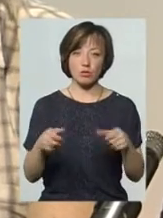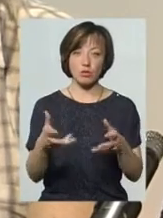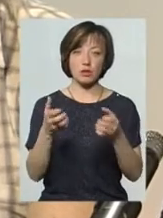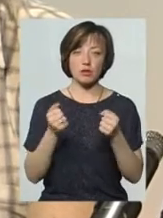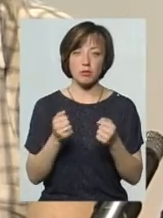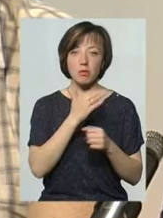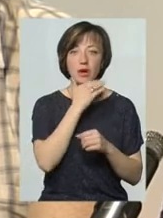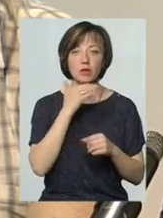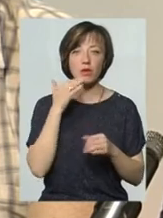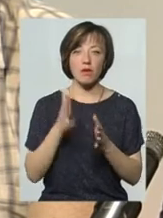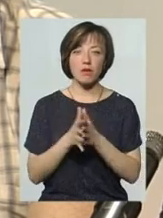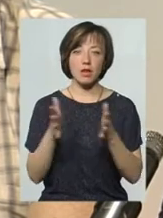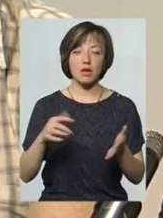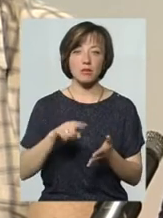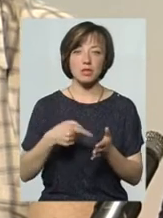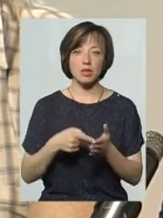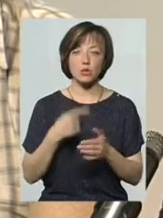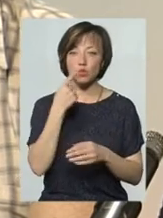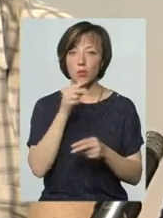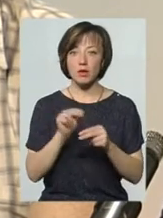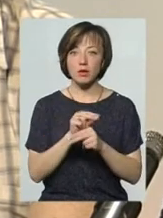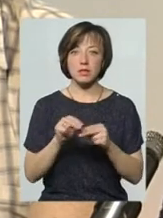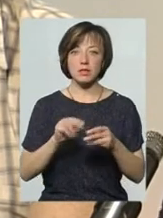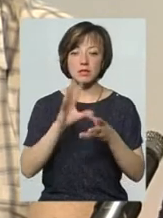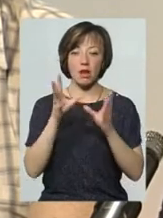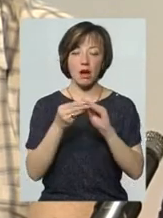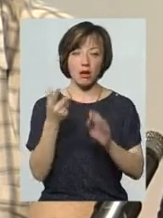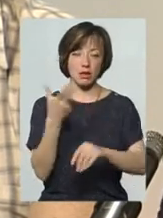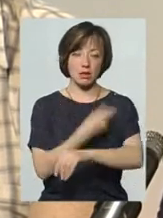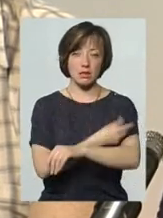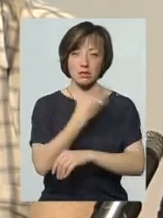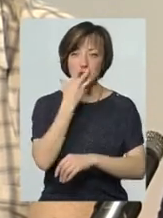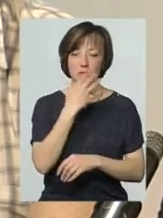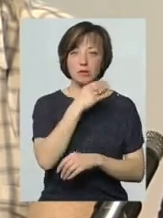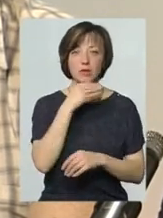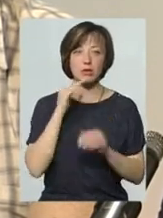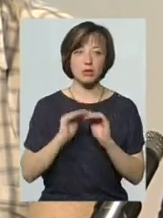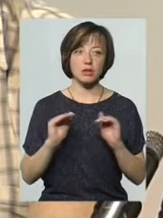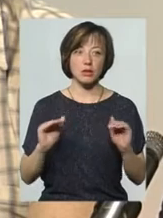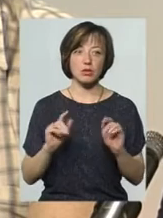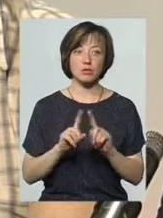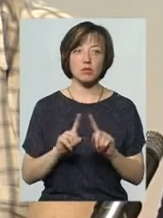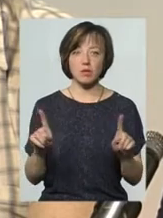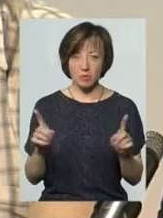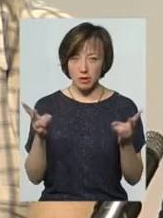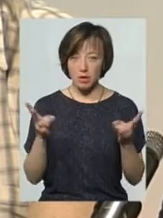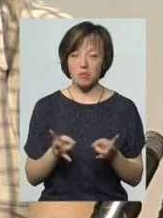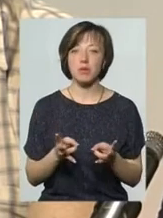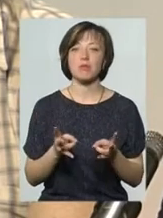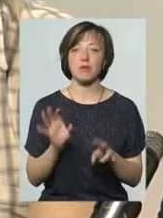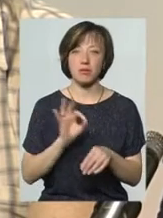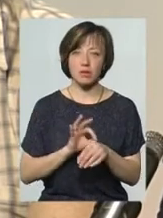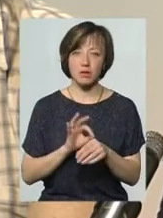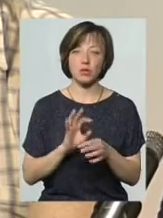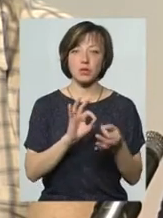так і в багатьох великих містах, стоматологію під загальною анестезією. Тому для багатьох дітей, особливо дітей з особливими потребами,